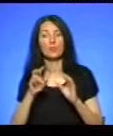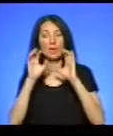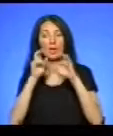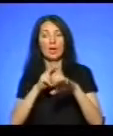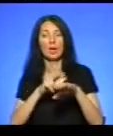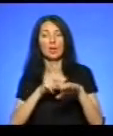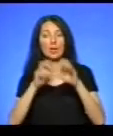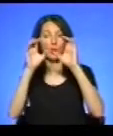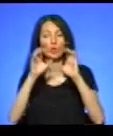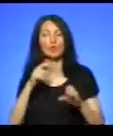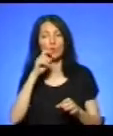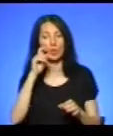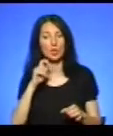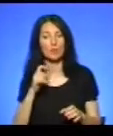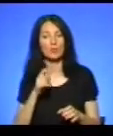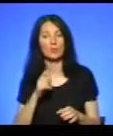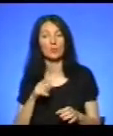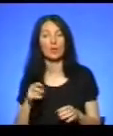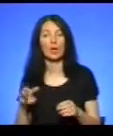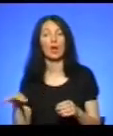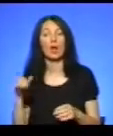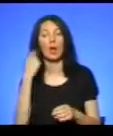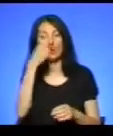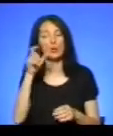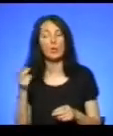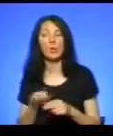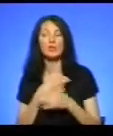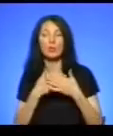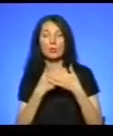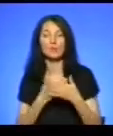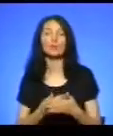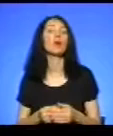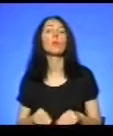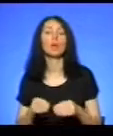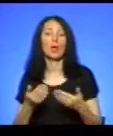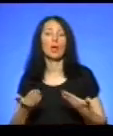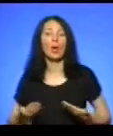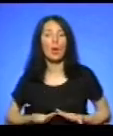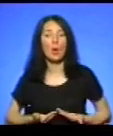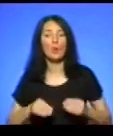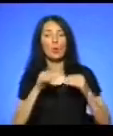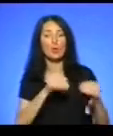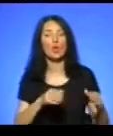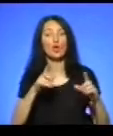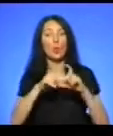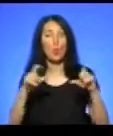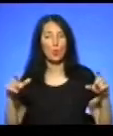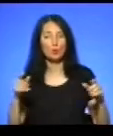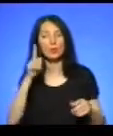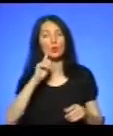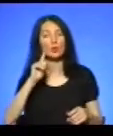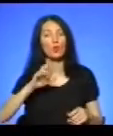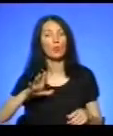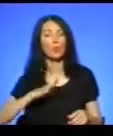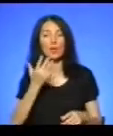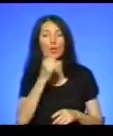України. Осіб без громадянства, яких затримали, поміщають у пункт тимчасового перебування іноземних громадян. Його